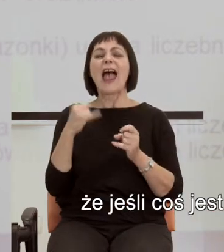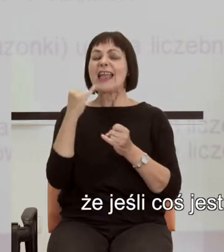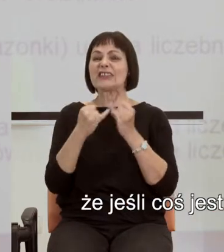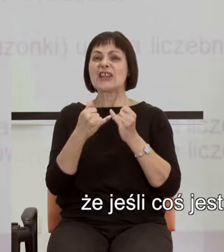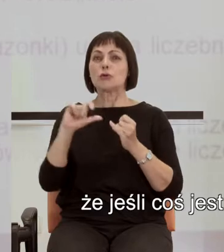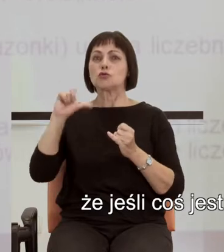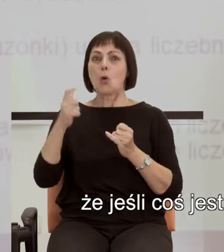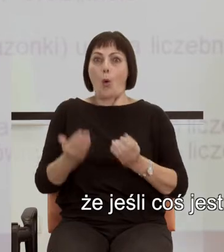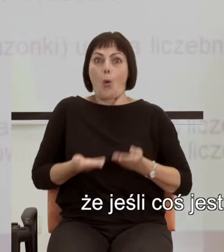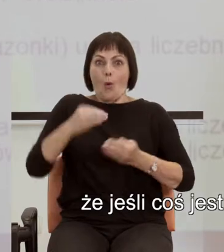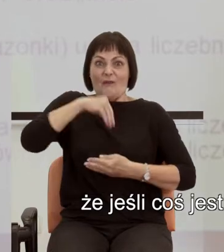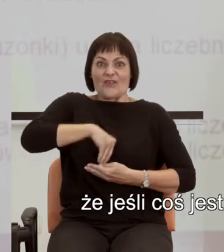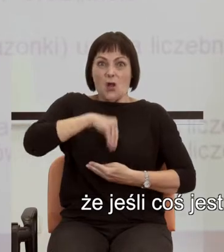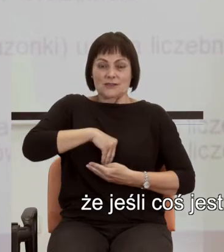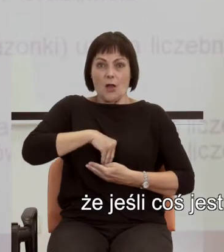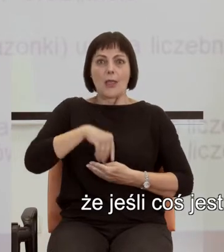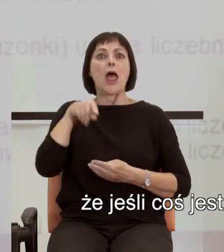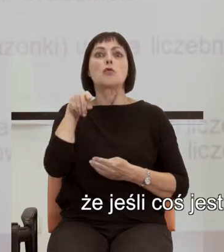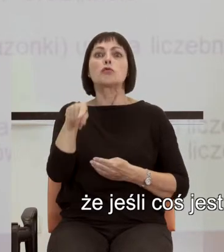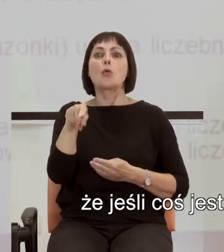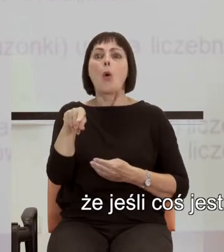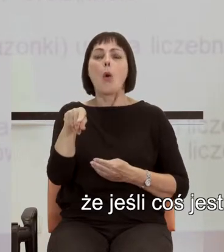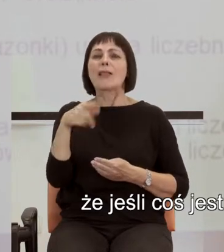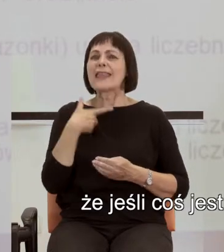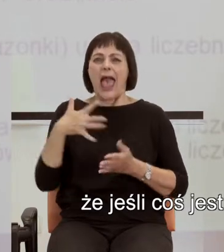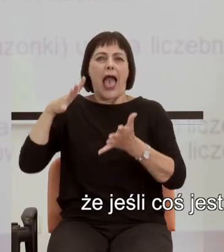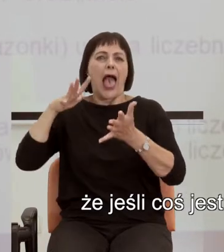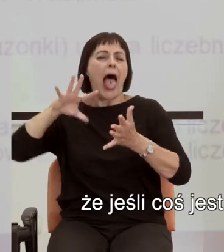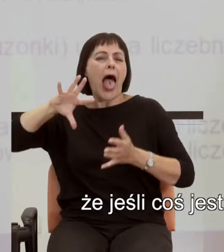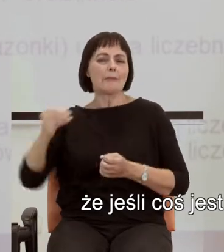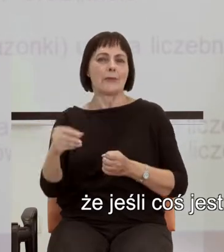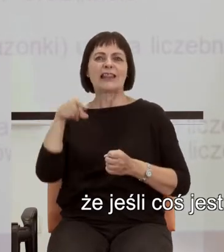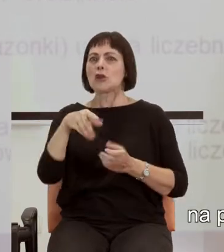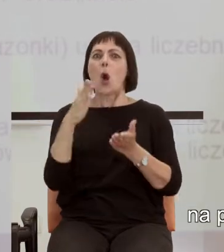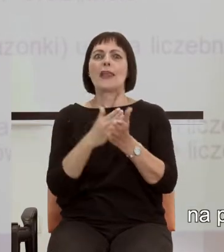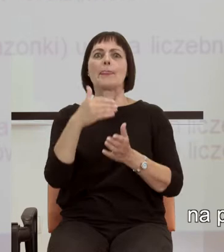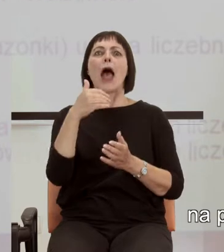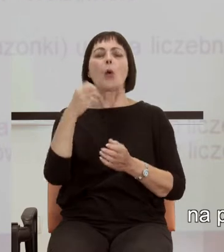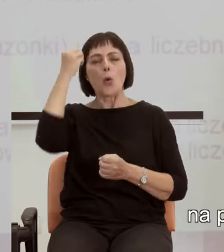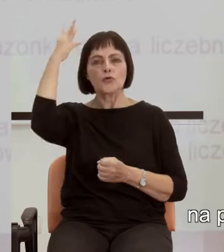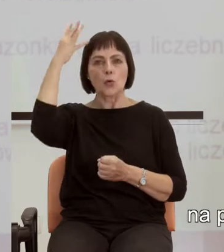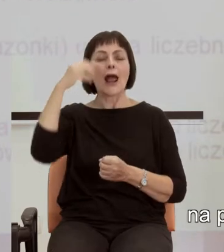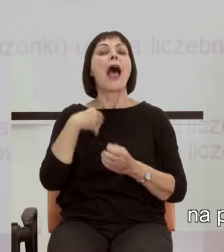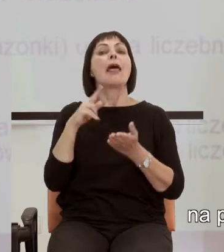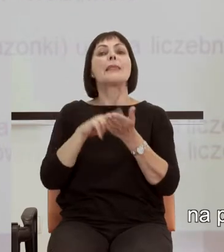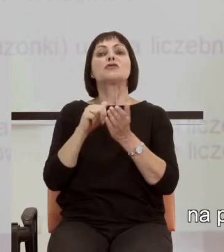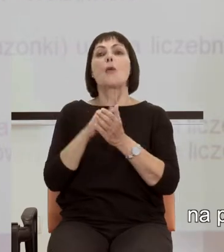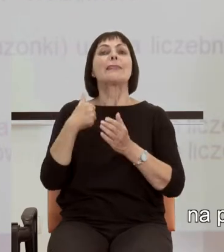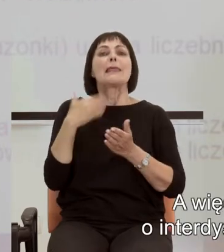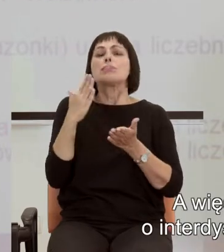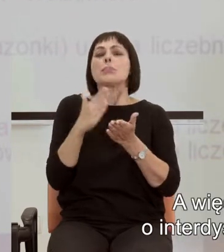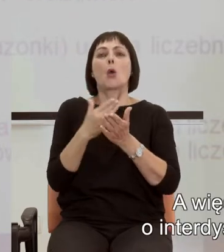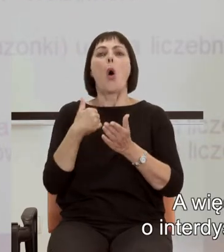wrodzone, to nie powinno być charakterystyczne tylko dla jednej kultury, na przykład dla naszej kultury zachodniej.